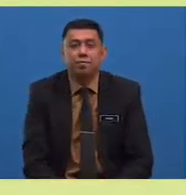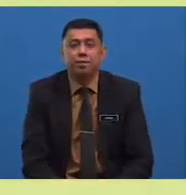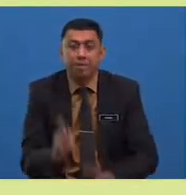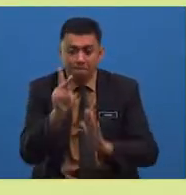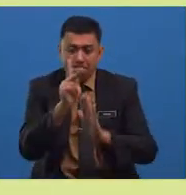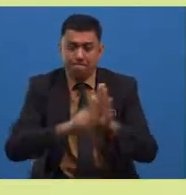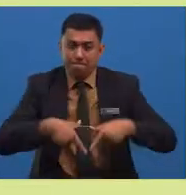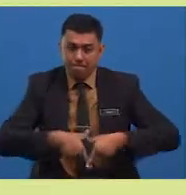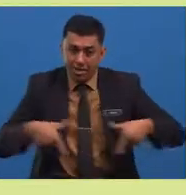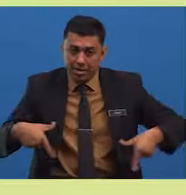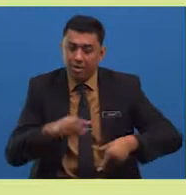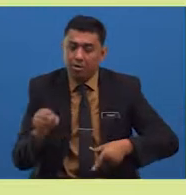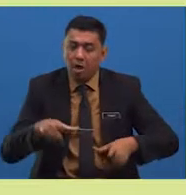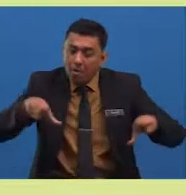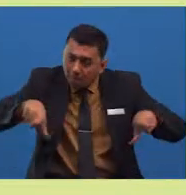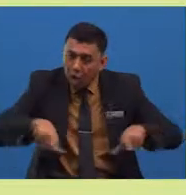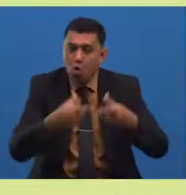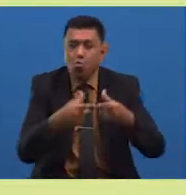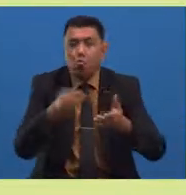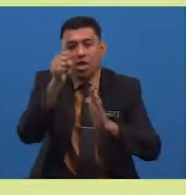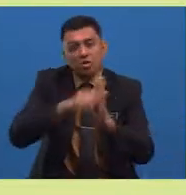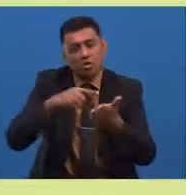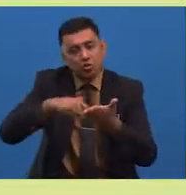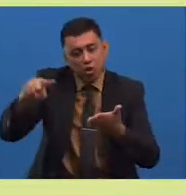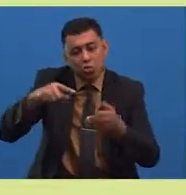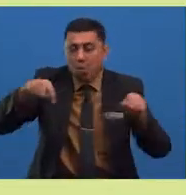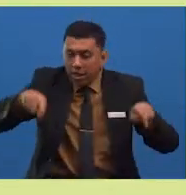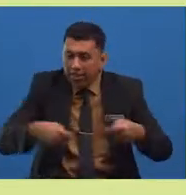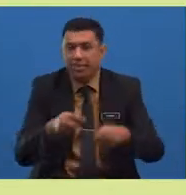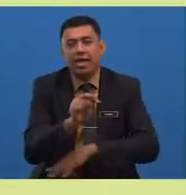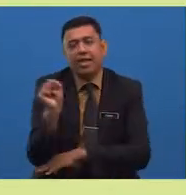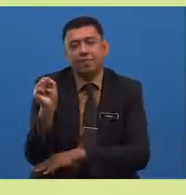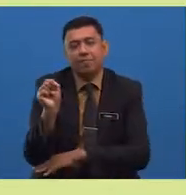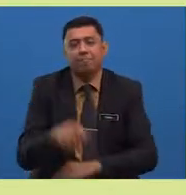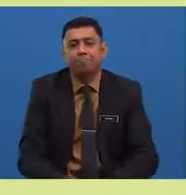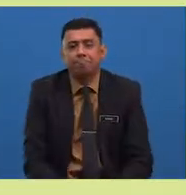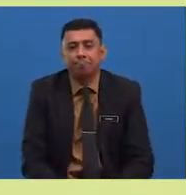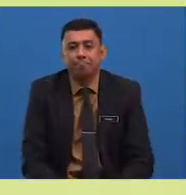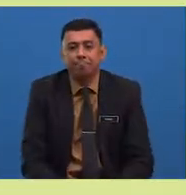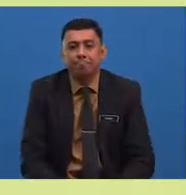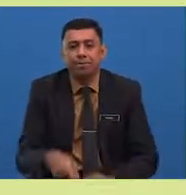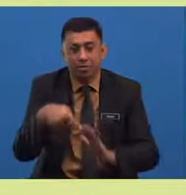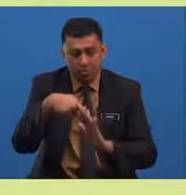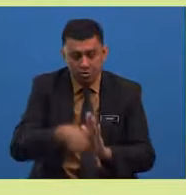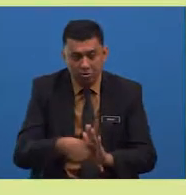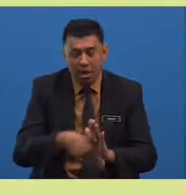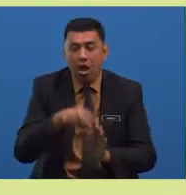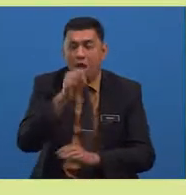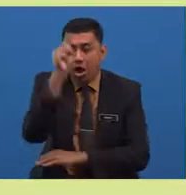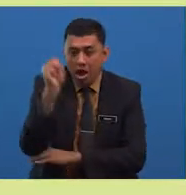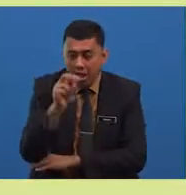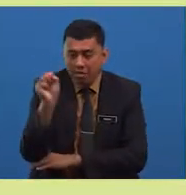keberanian melakukan sesuatu tindakan. Persoalan kedua